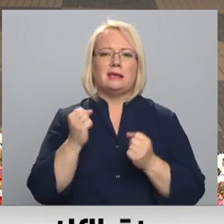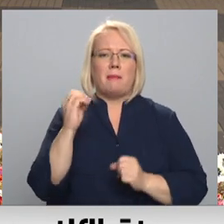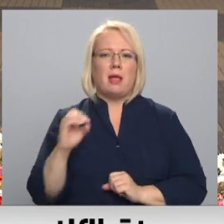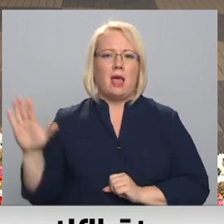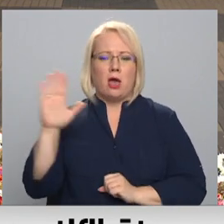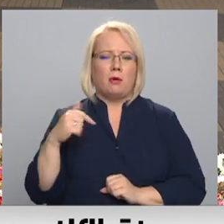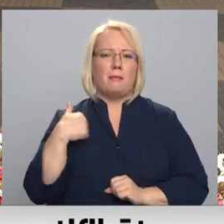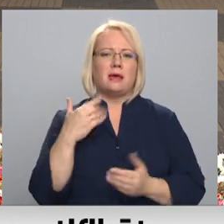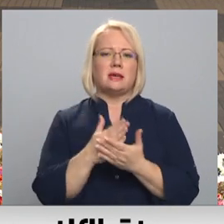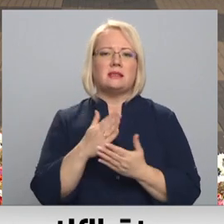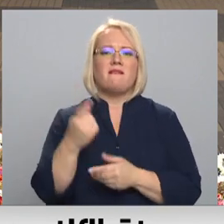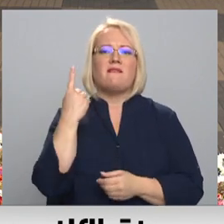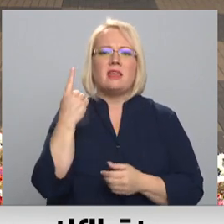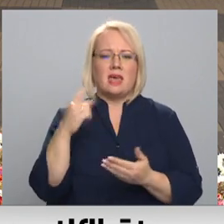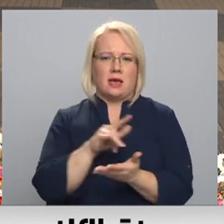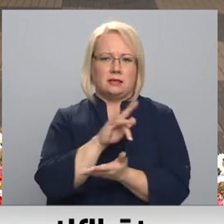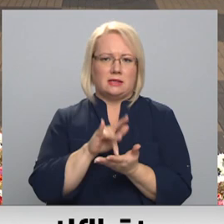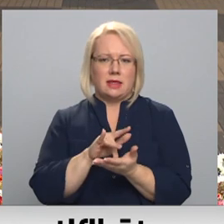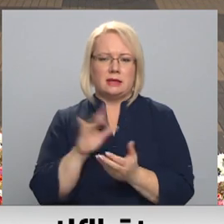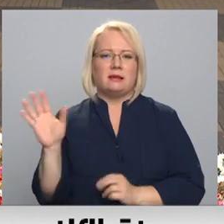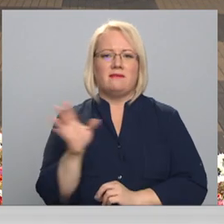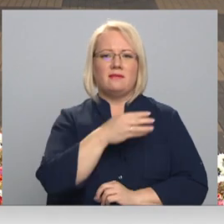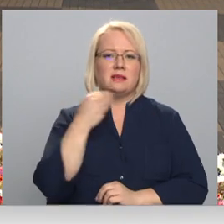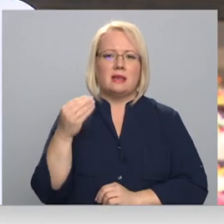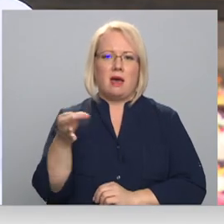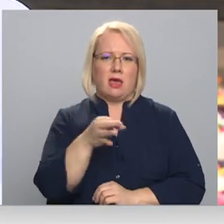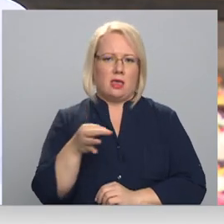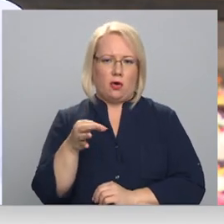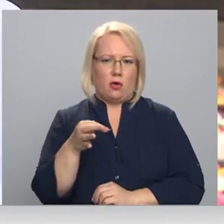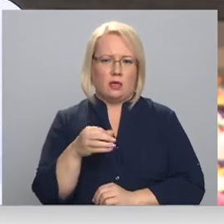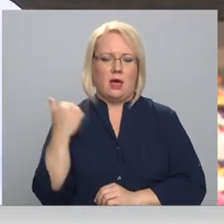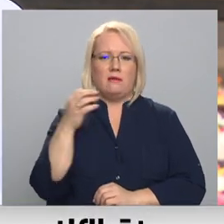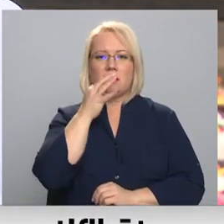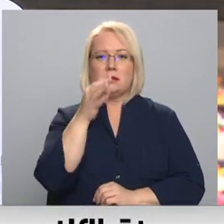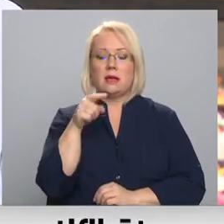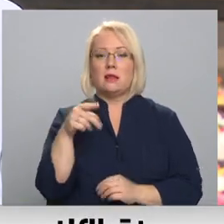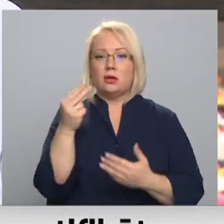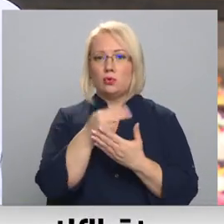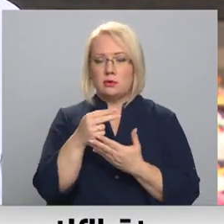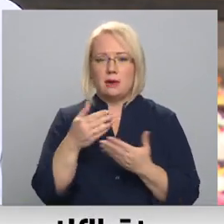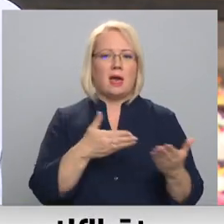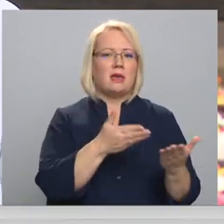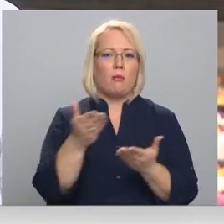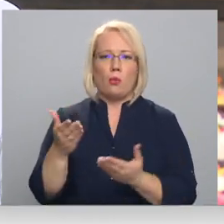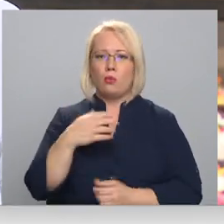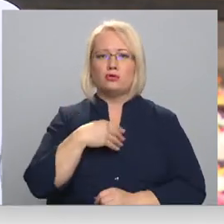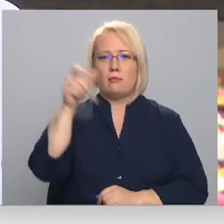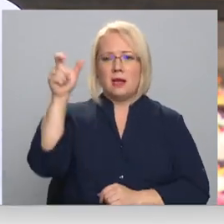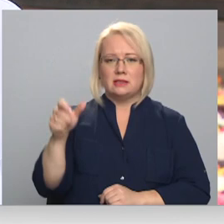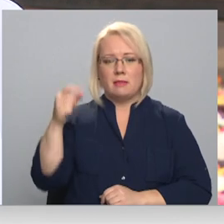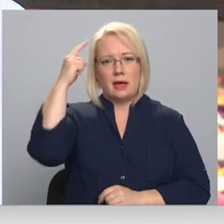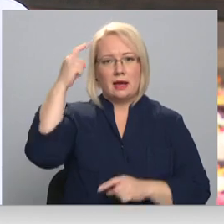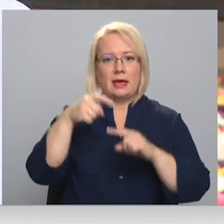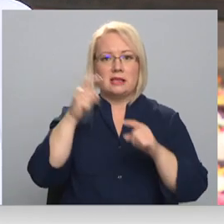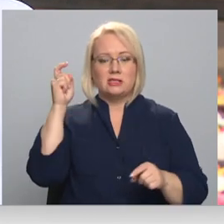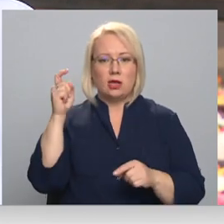esam vienīgais centrs visā šajā reģionā. Tas nozīmē to, ka jebkurš pacients, kurš ir insulti, nonāk